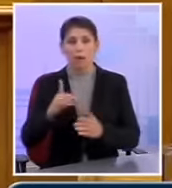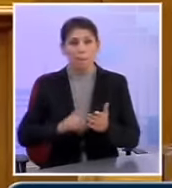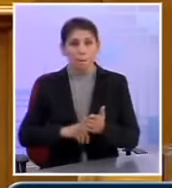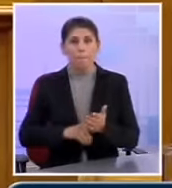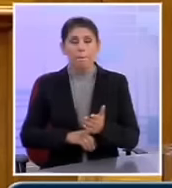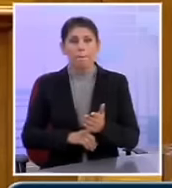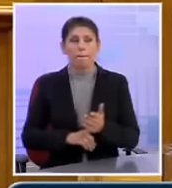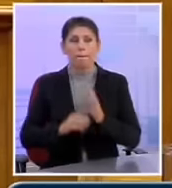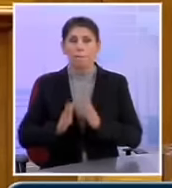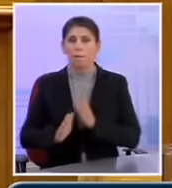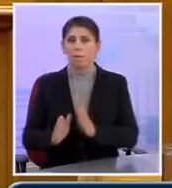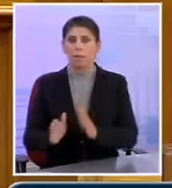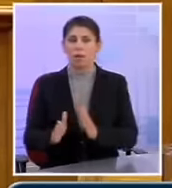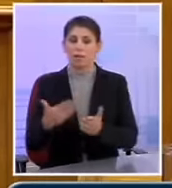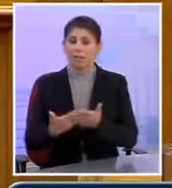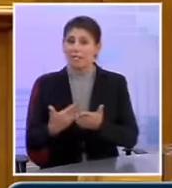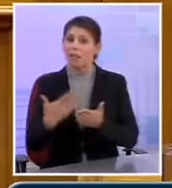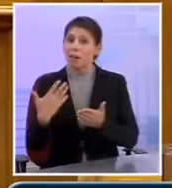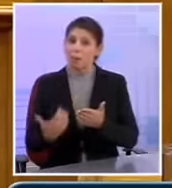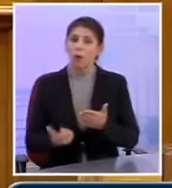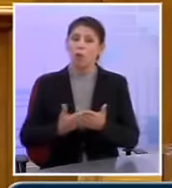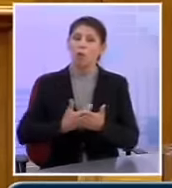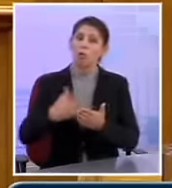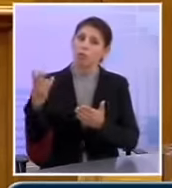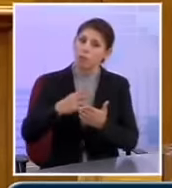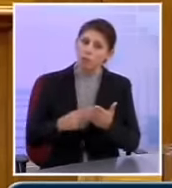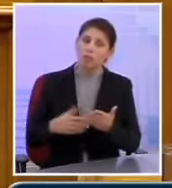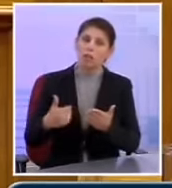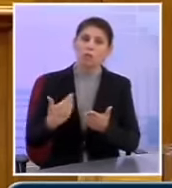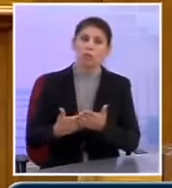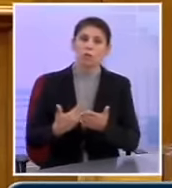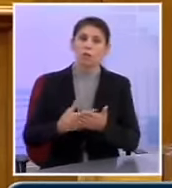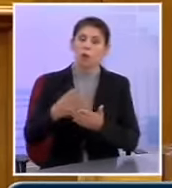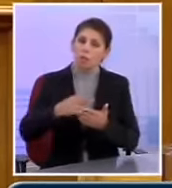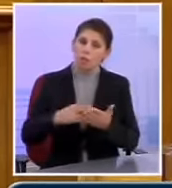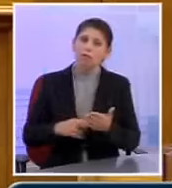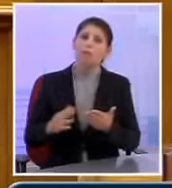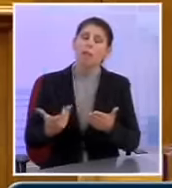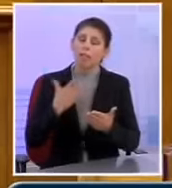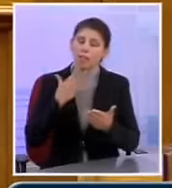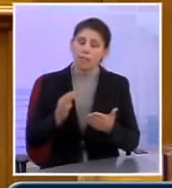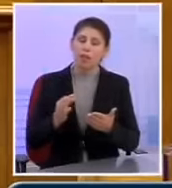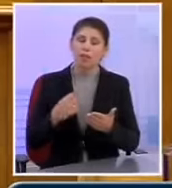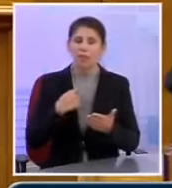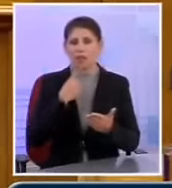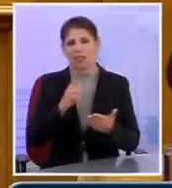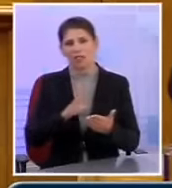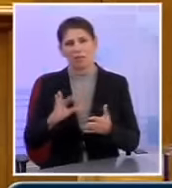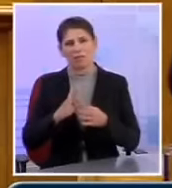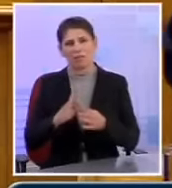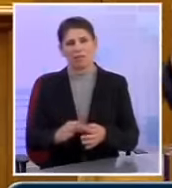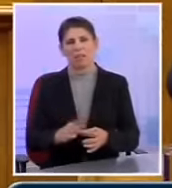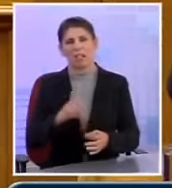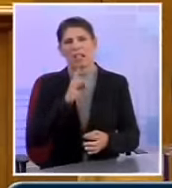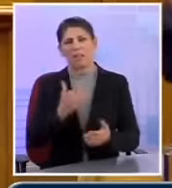πας με τα στοιχεία που έχουν δημοσιευτεί και έχουμε στοιχεία που έχουν δημοσιευτεί. Άρα λέω να μην συνεχίζουμε αυτά τα